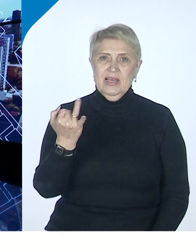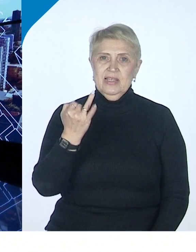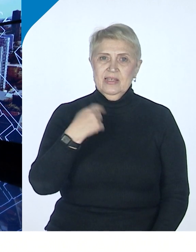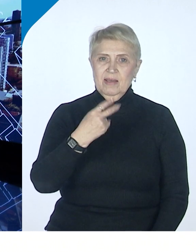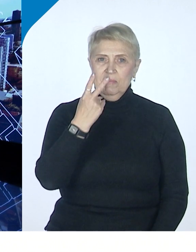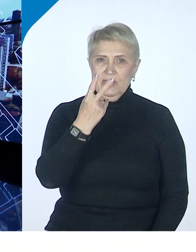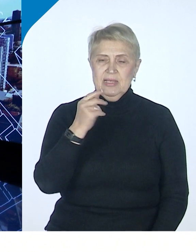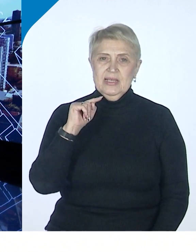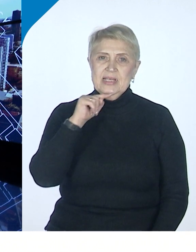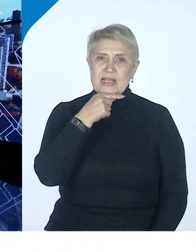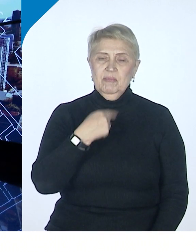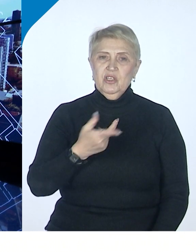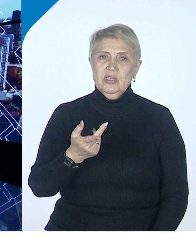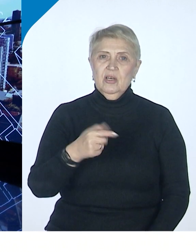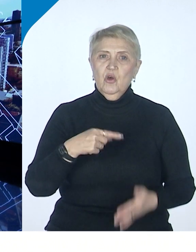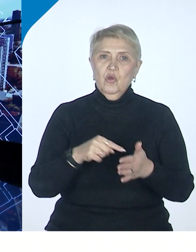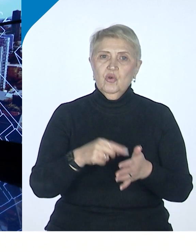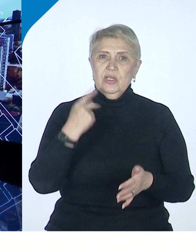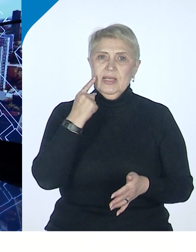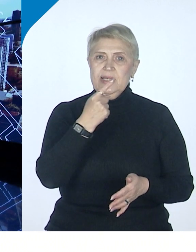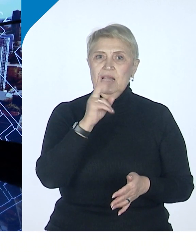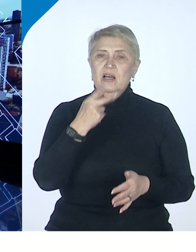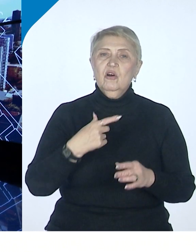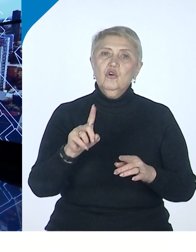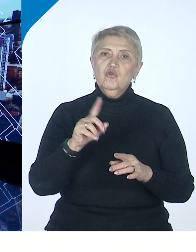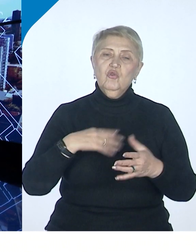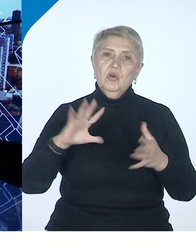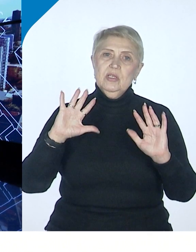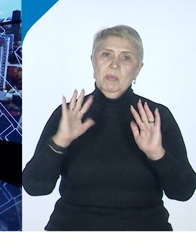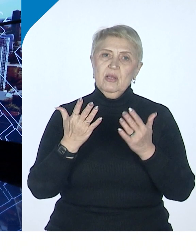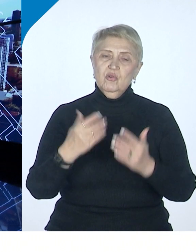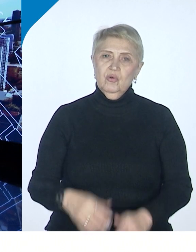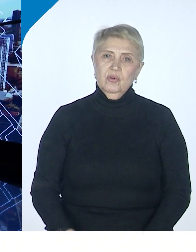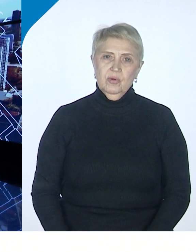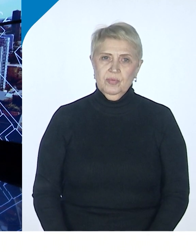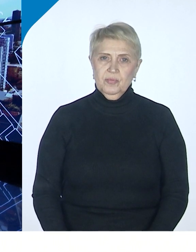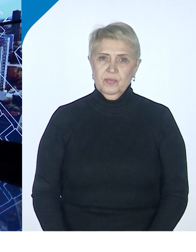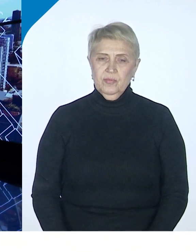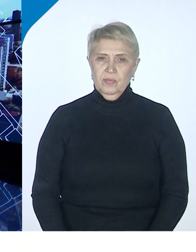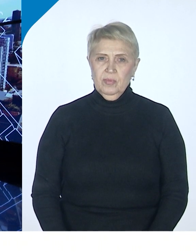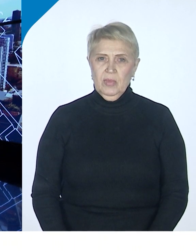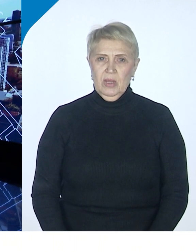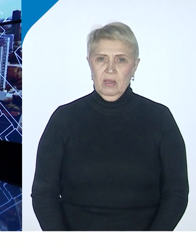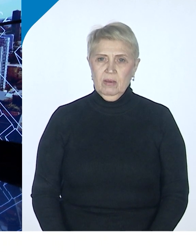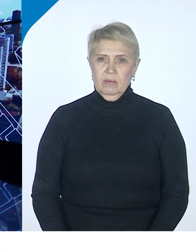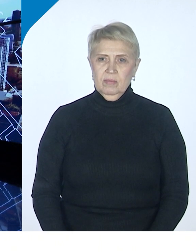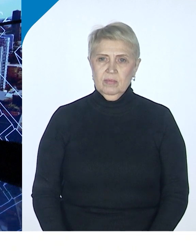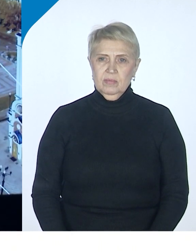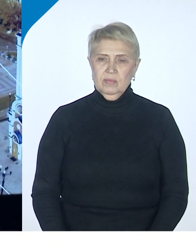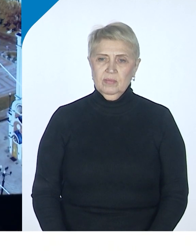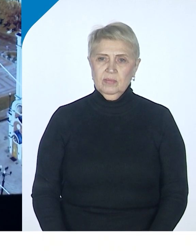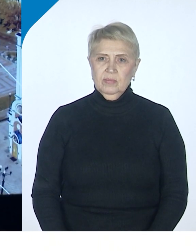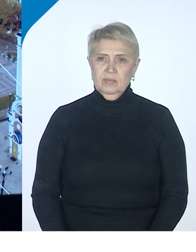с экономической точки зрения, как что происходит, действительно, с этой точки зрения практически на все можно посмотреть,